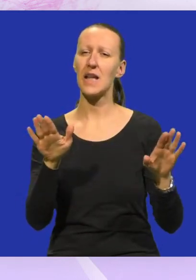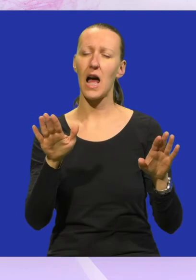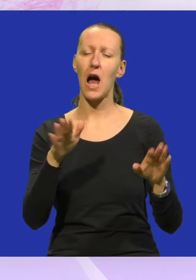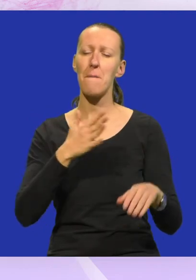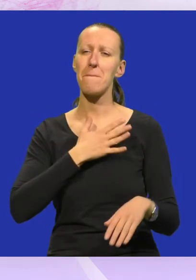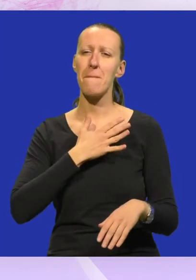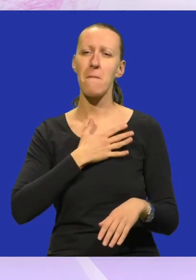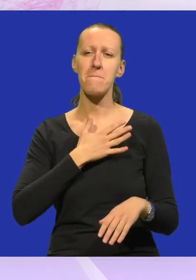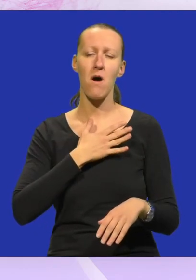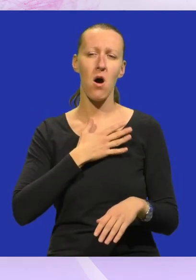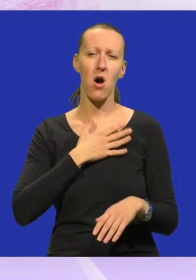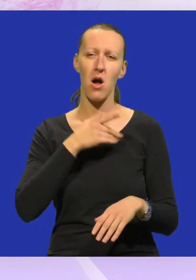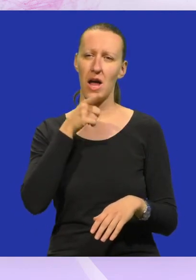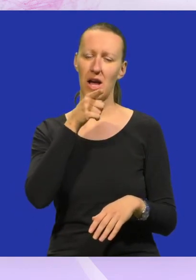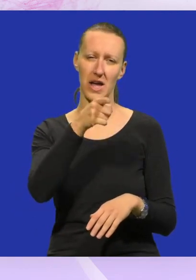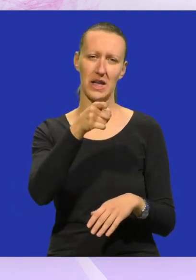moja ti.